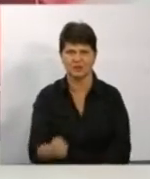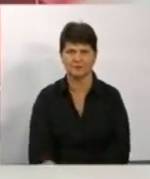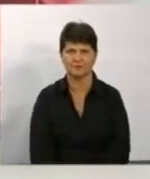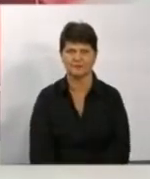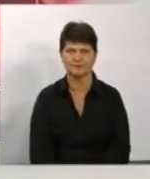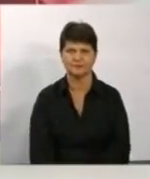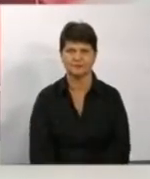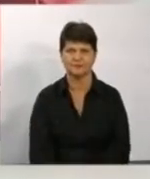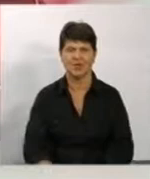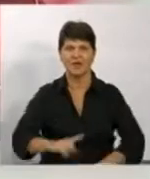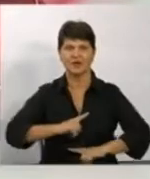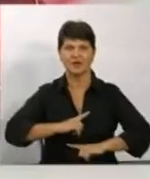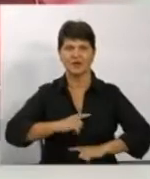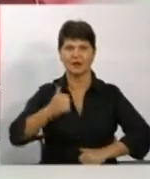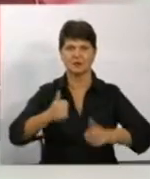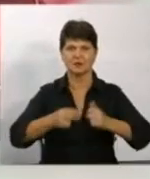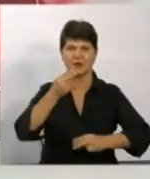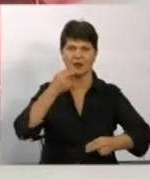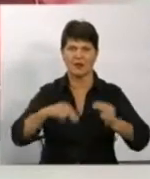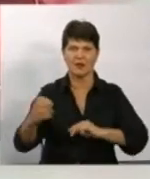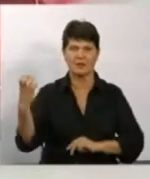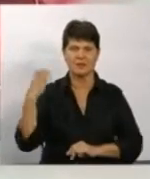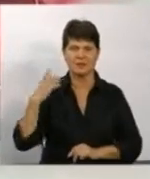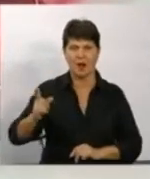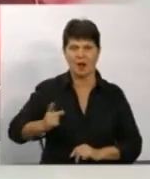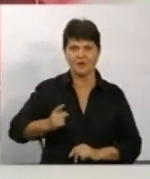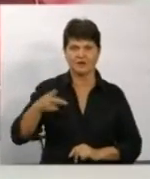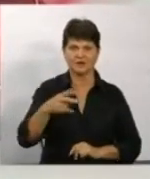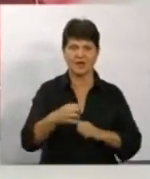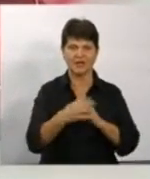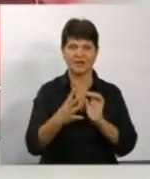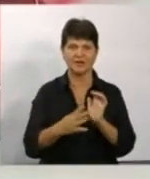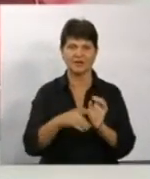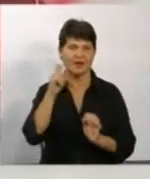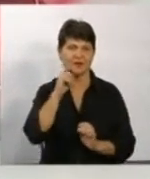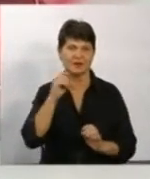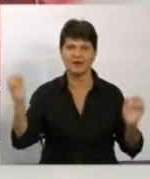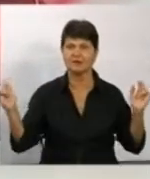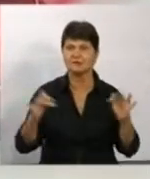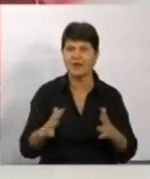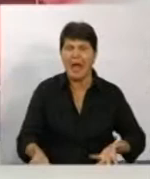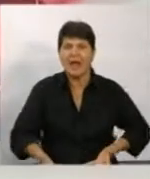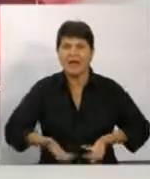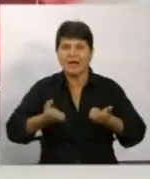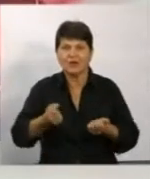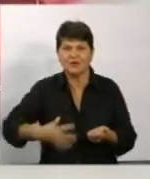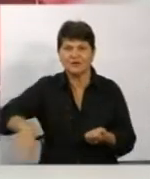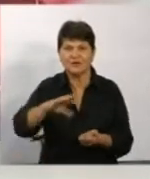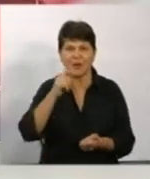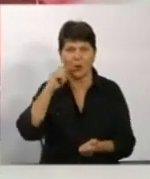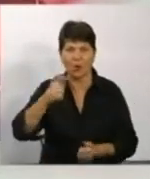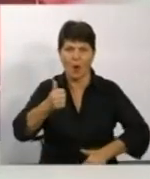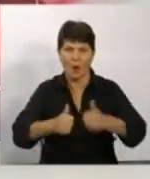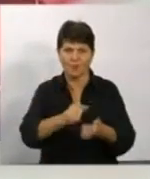На фінальні змаганнях кращий начальник караулу 2019 до Вінниці з'їхали рятувальники зі всієї України. Конкурс